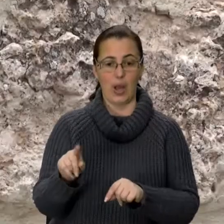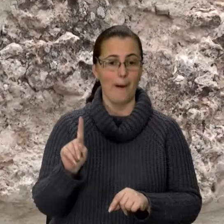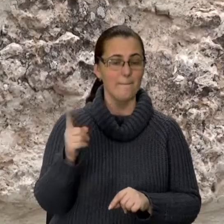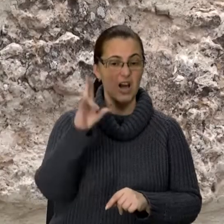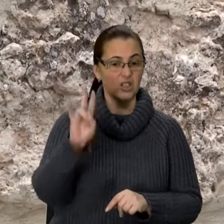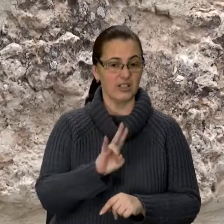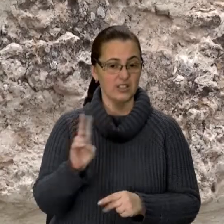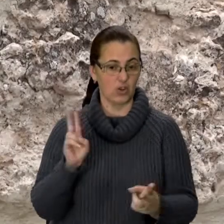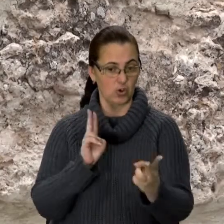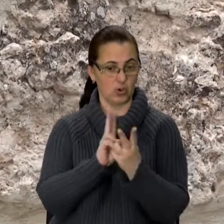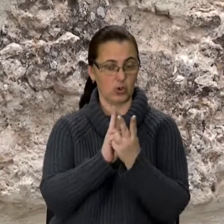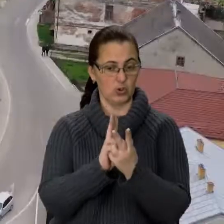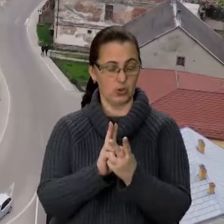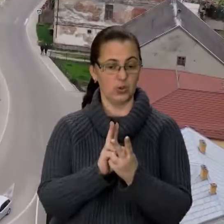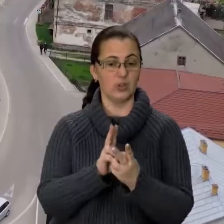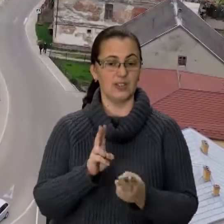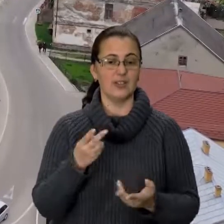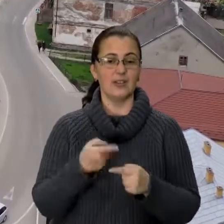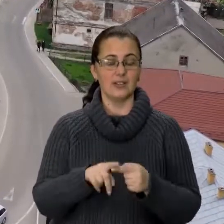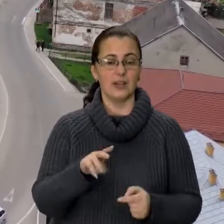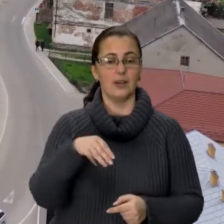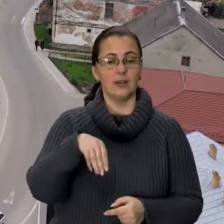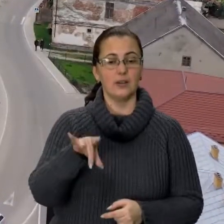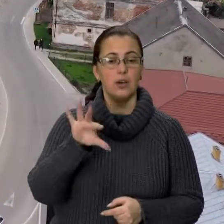церква, яка зустріне вас у Щирці – Троїцька.